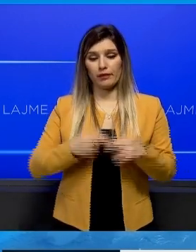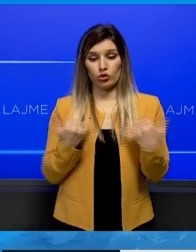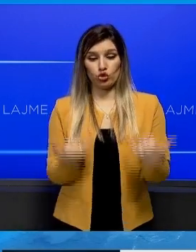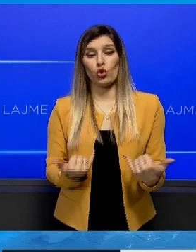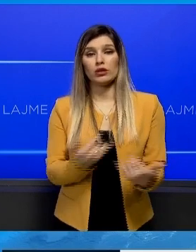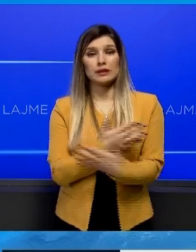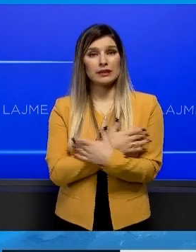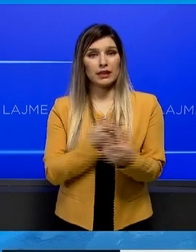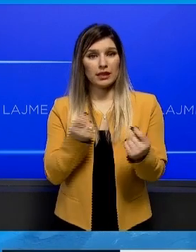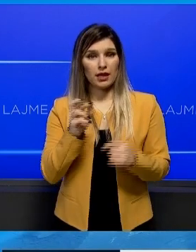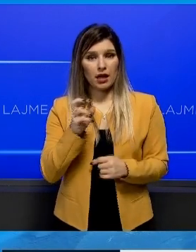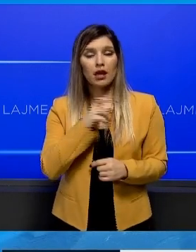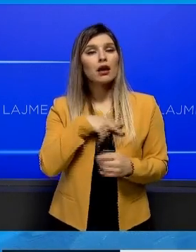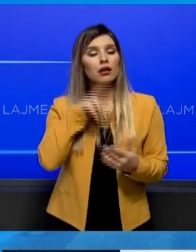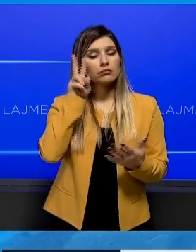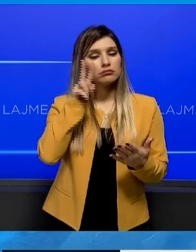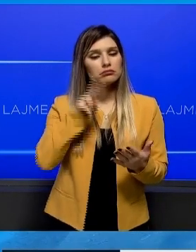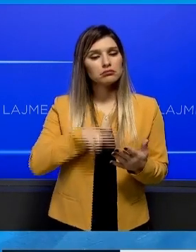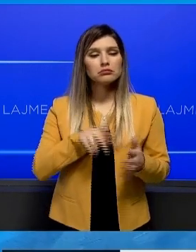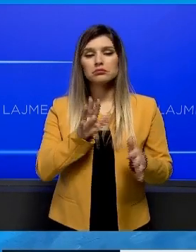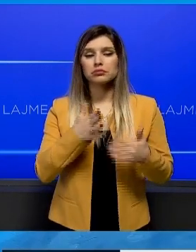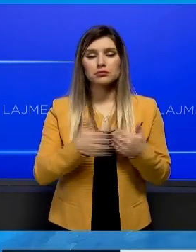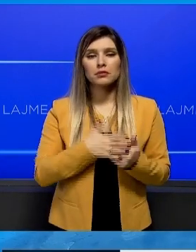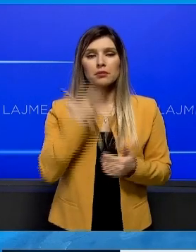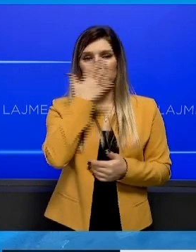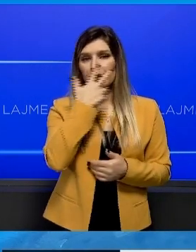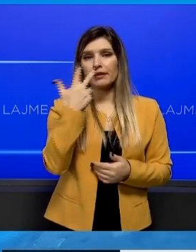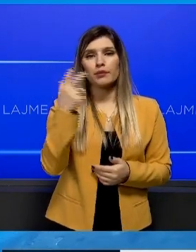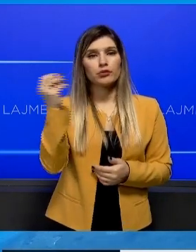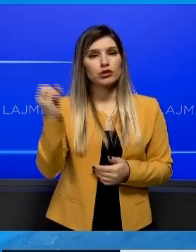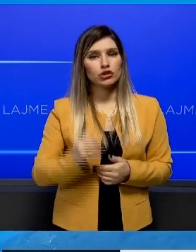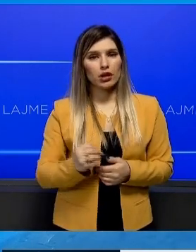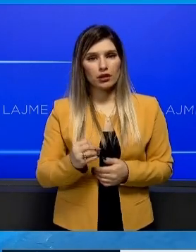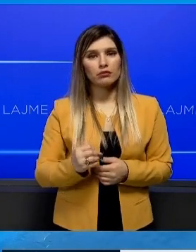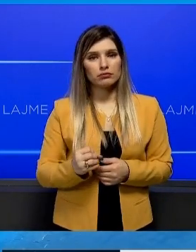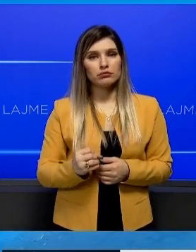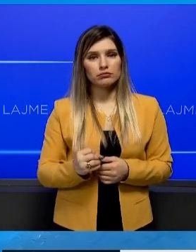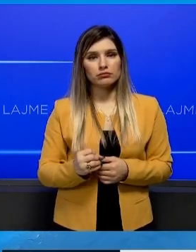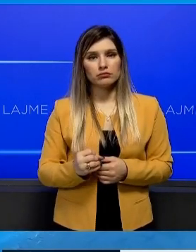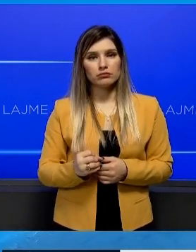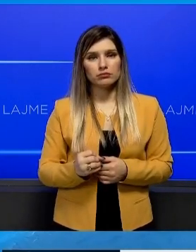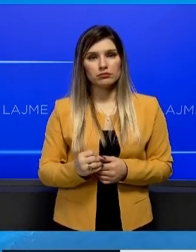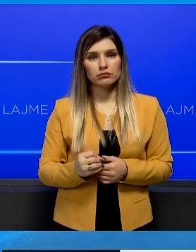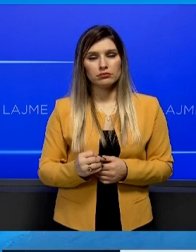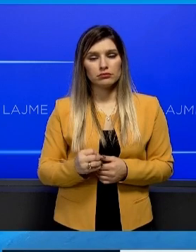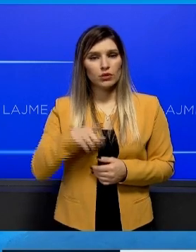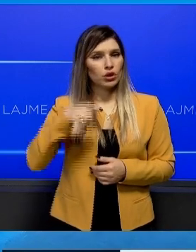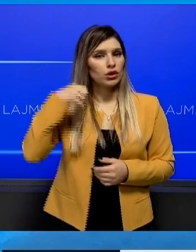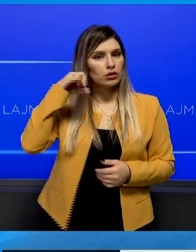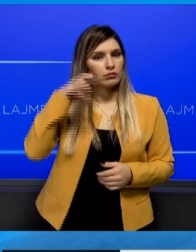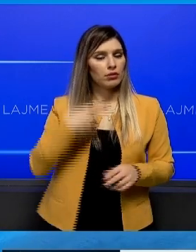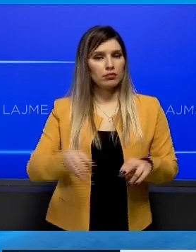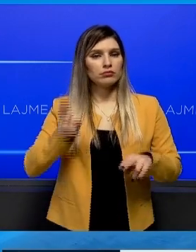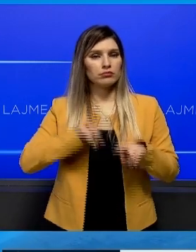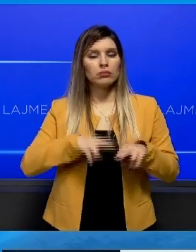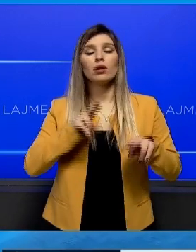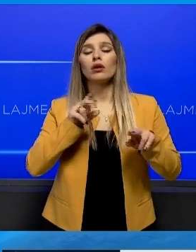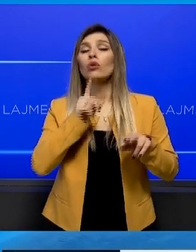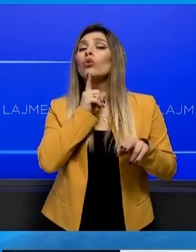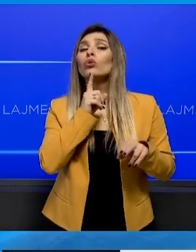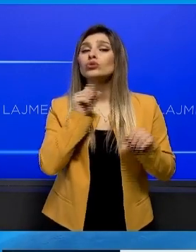zërë eja më hënë është rritën dikon 253% tarifat e energjis me vendim